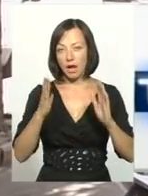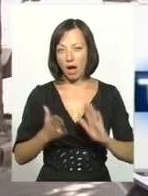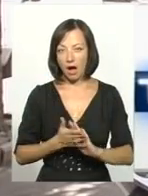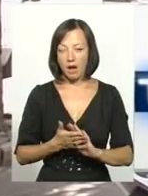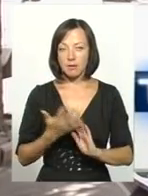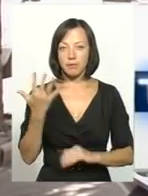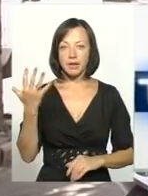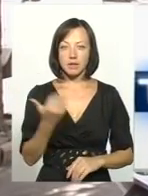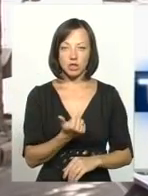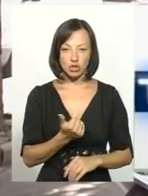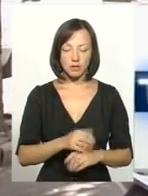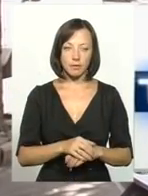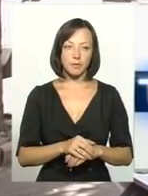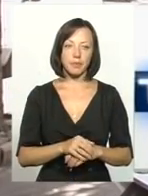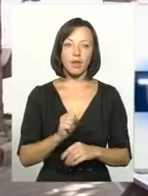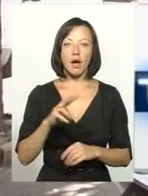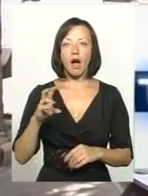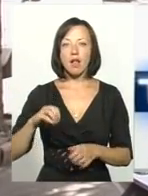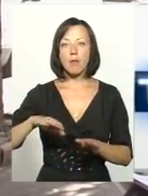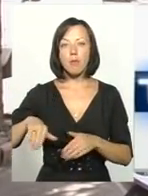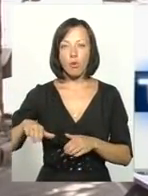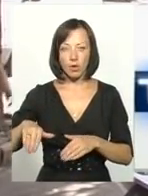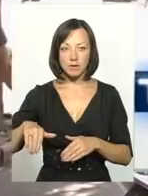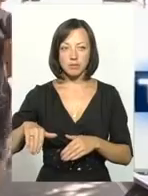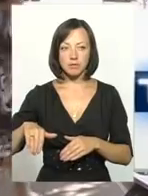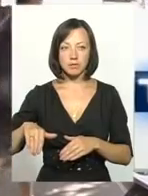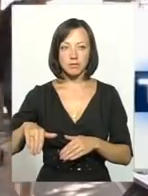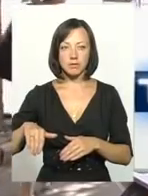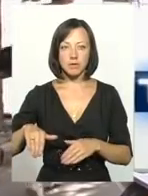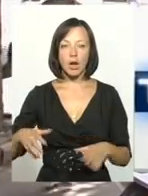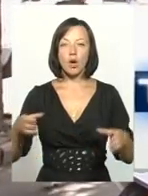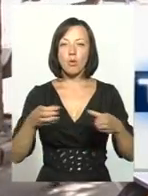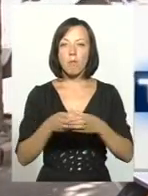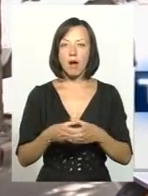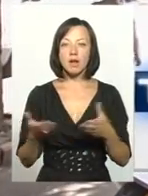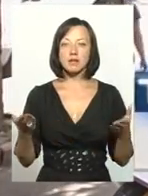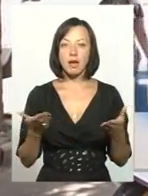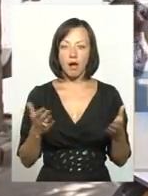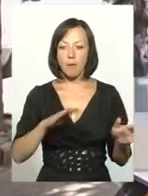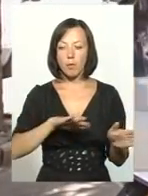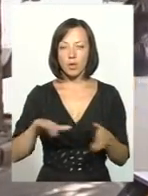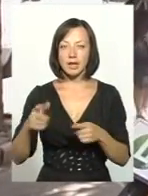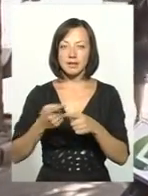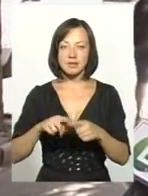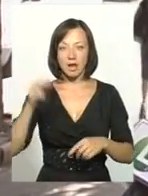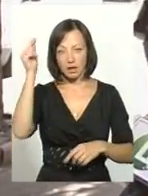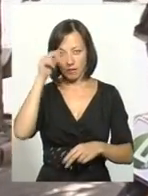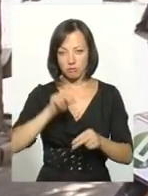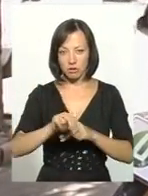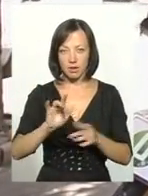він всього п'ять тижнів, але потім громада, яка пройде цей онлайн-курс,